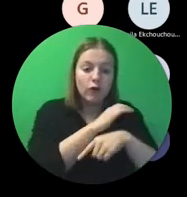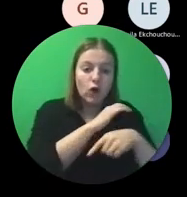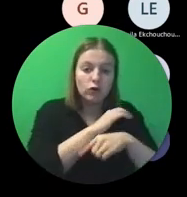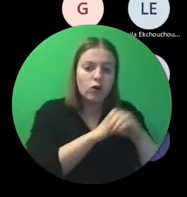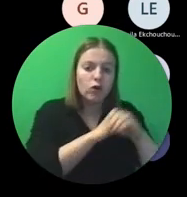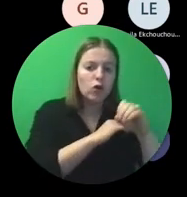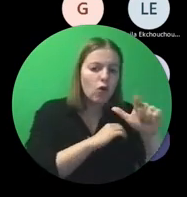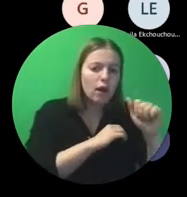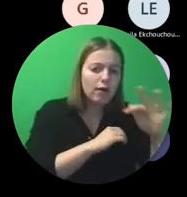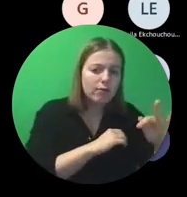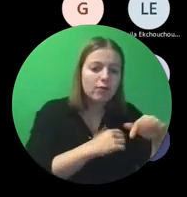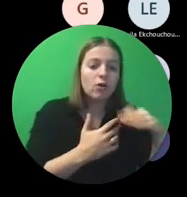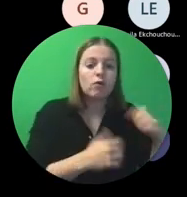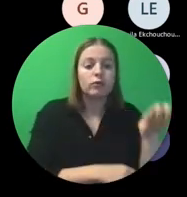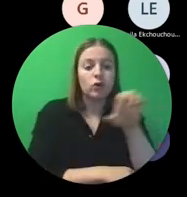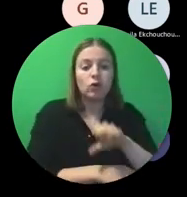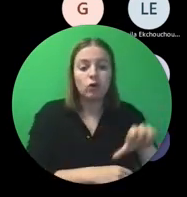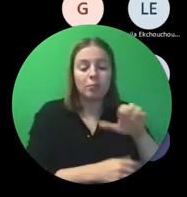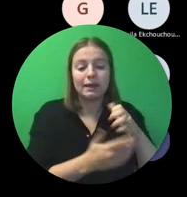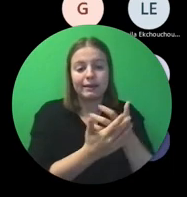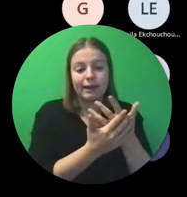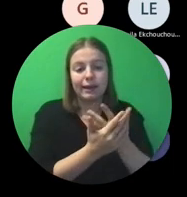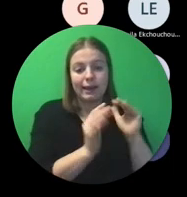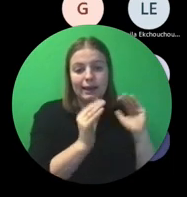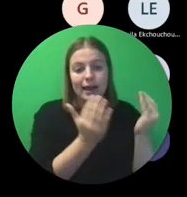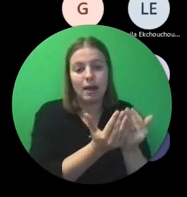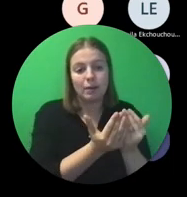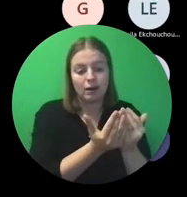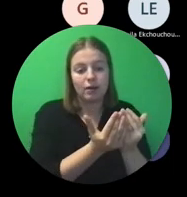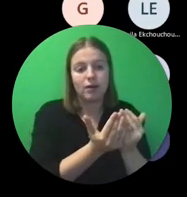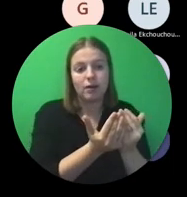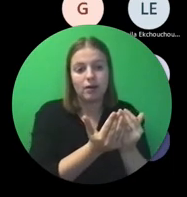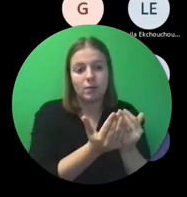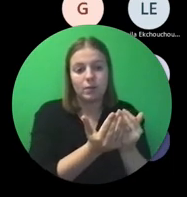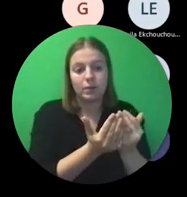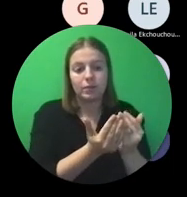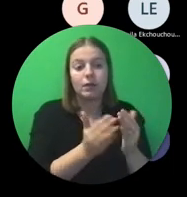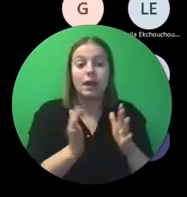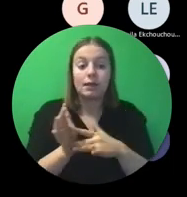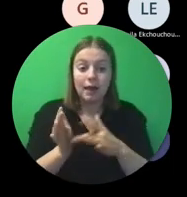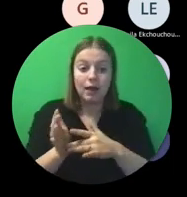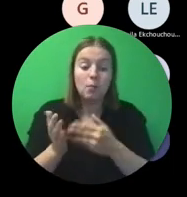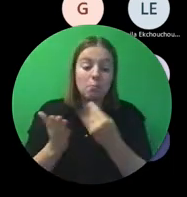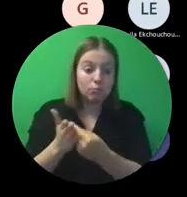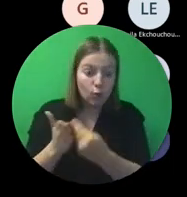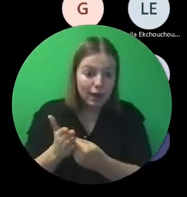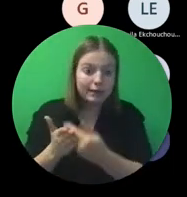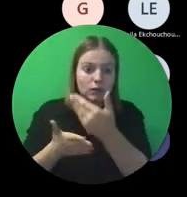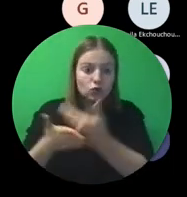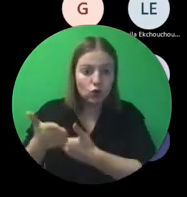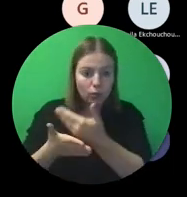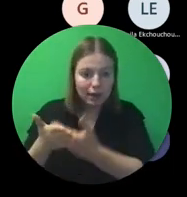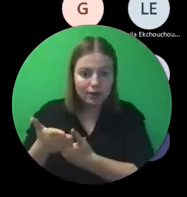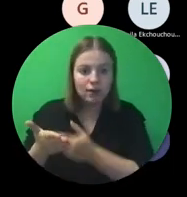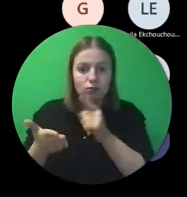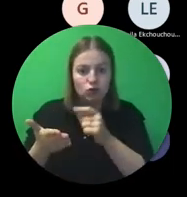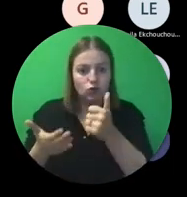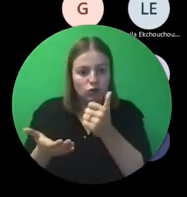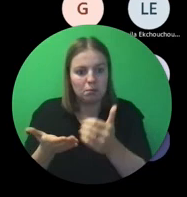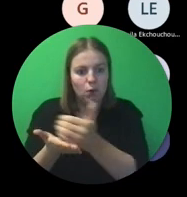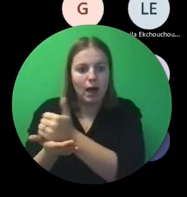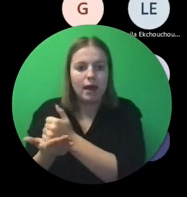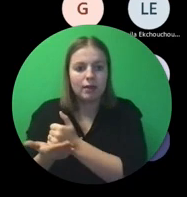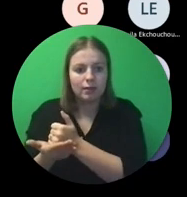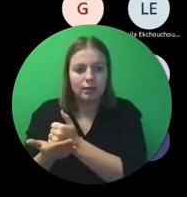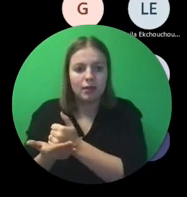Europese Rekenkamer. Dat is ook de reden dat je die documenten, bewijsstukken, in je project moet bijhouden,